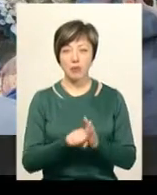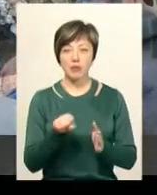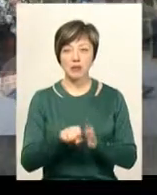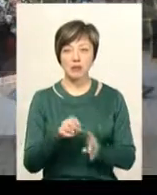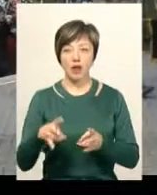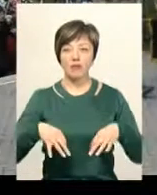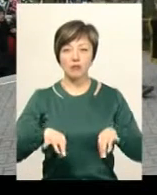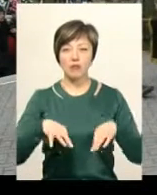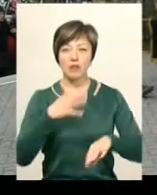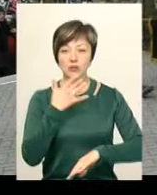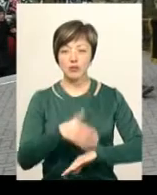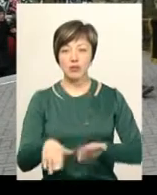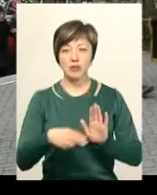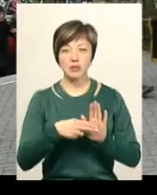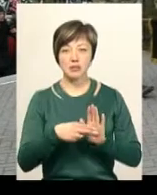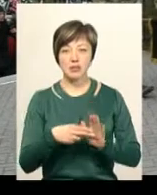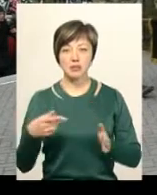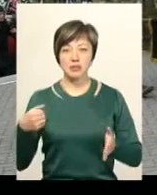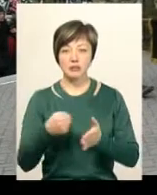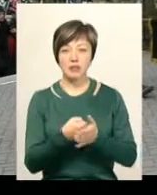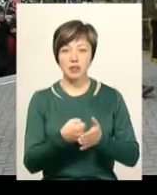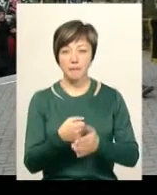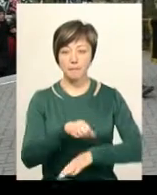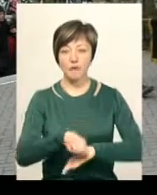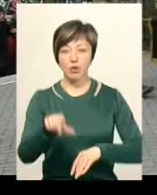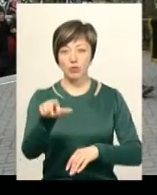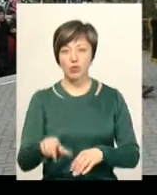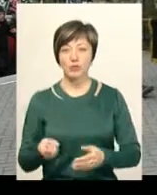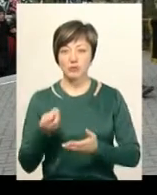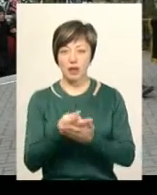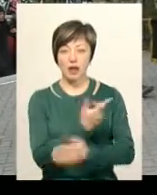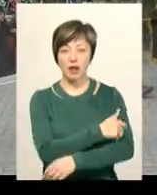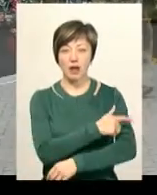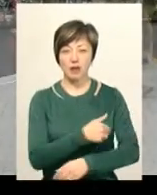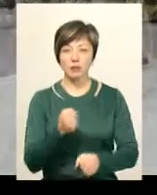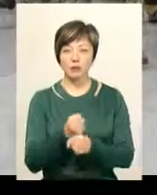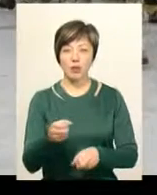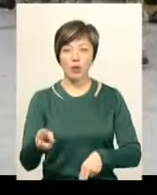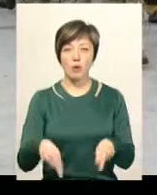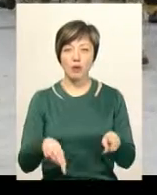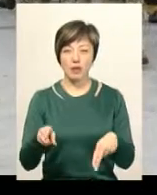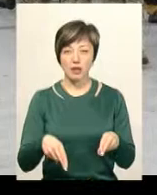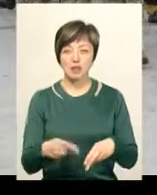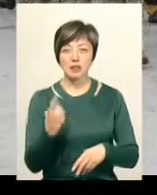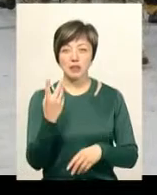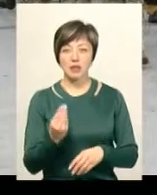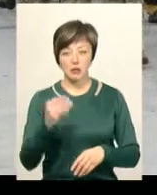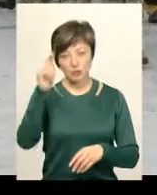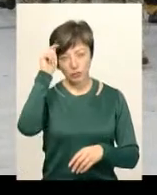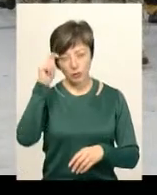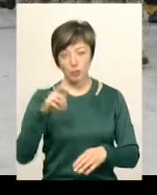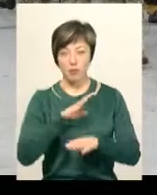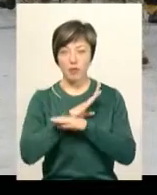автомобілем на іноземній реєстрації збили прикордонника. Його ушпитали до лікарні, де зробили операцію. За день чоловік помер.